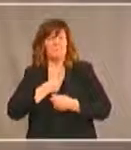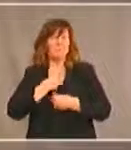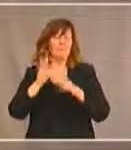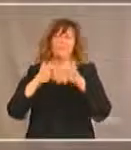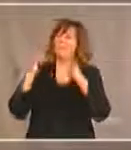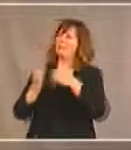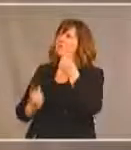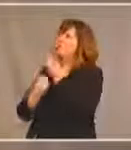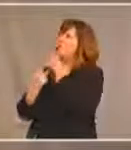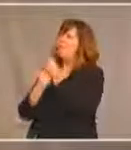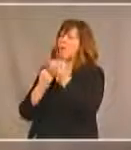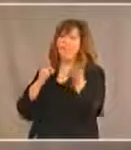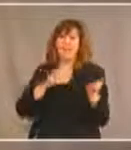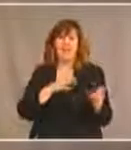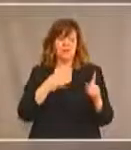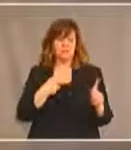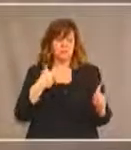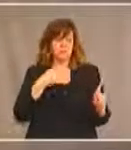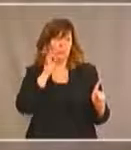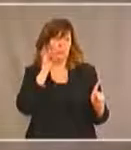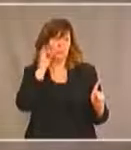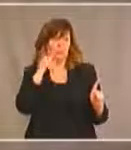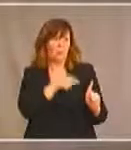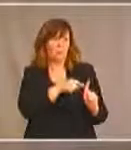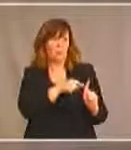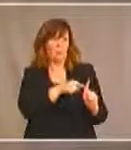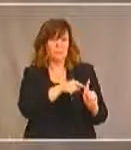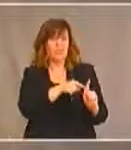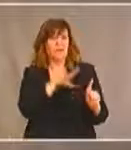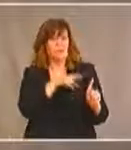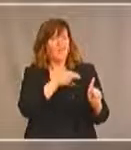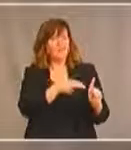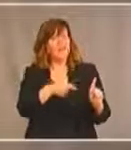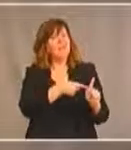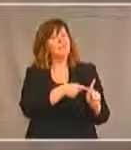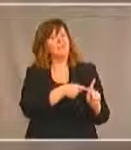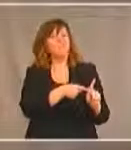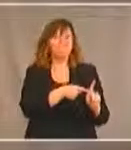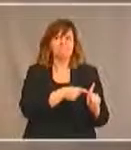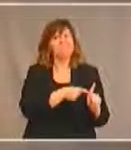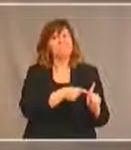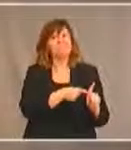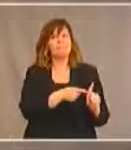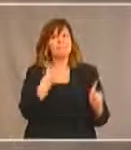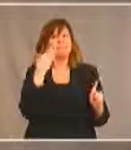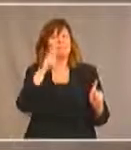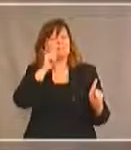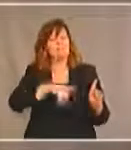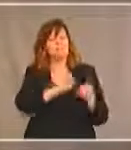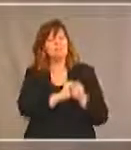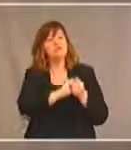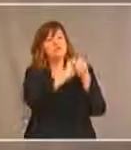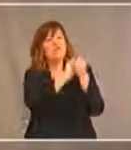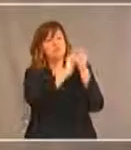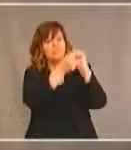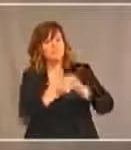dans la perspective des jeunes autochtones ayant un handicap, nous savons qu'il faut apporter des changements pour que ces jeunes puissent